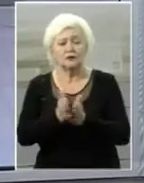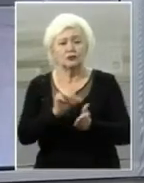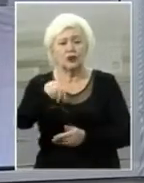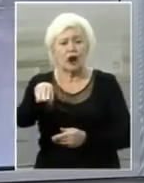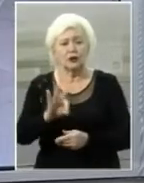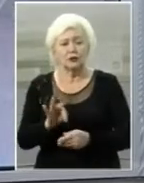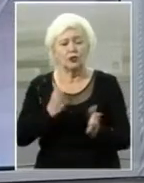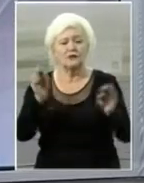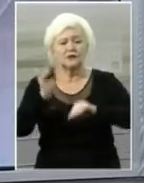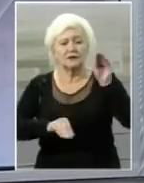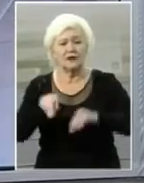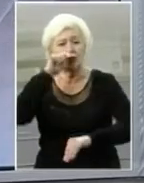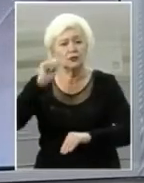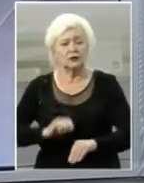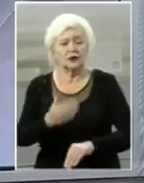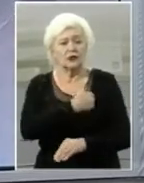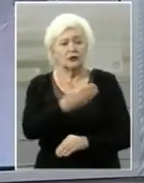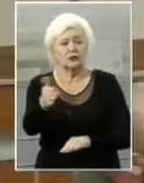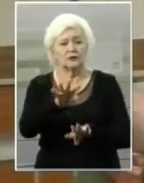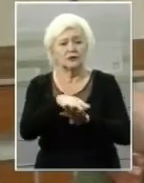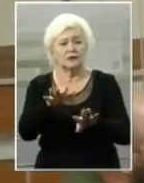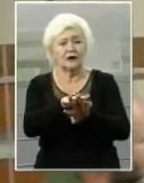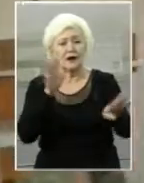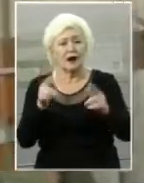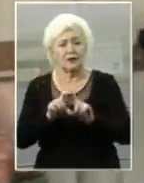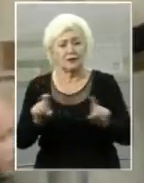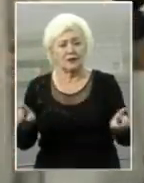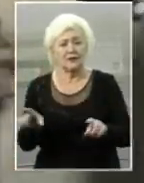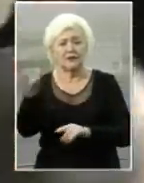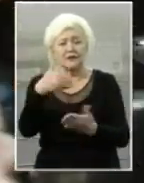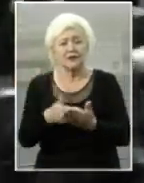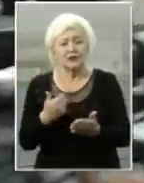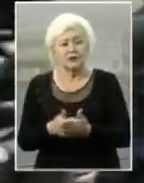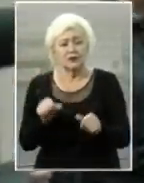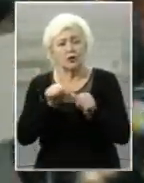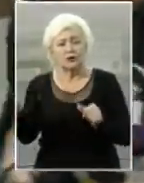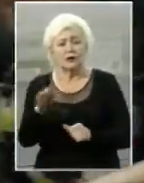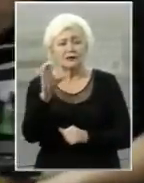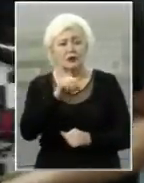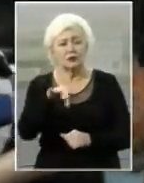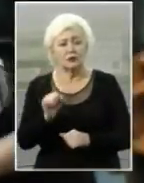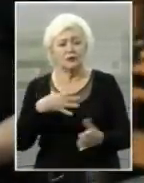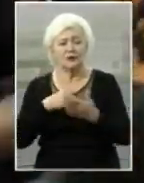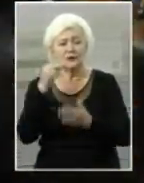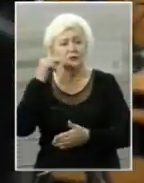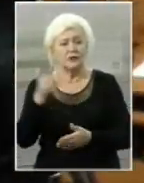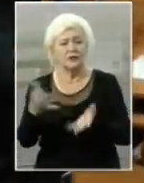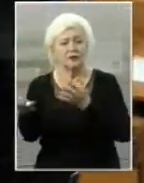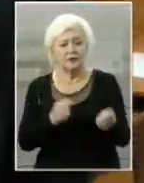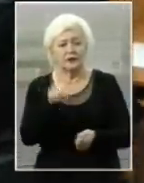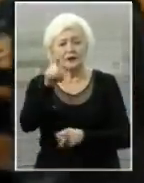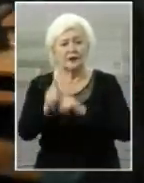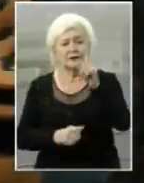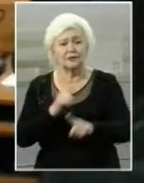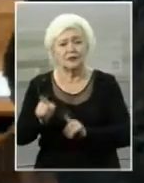у складі Української добровольчої армії. Всі підозрювані, окрім Сергія Торбіна, свою вину визнали. Їм